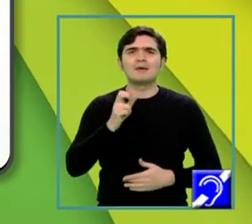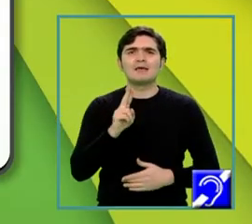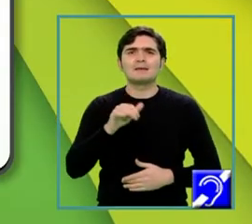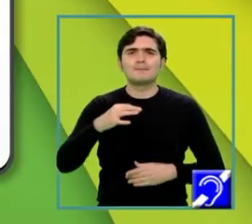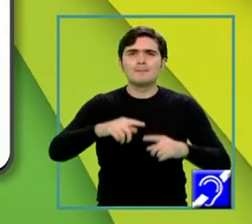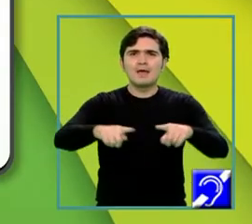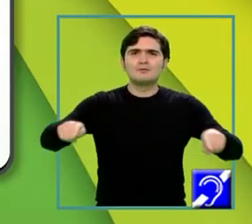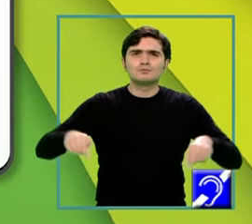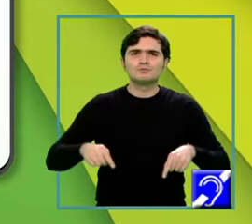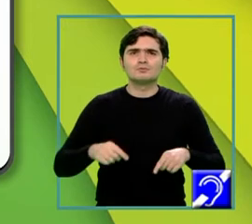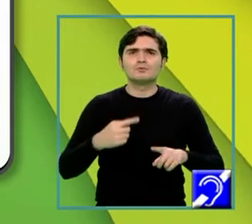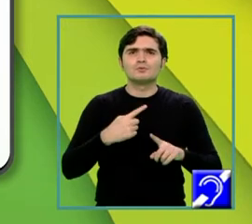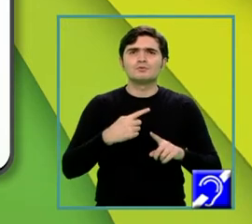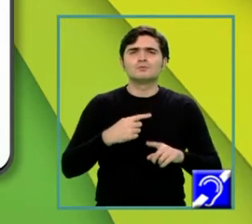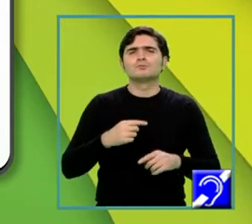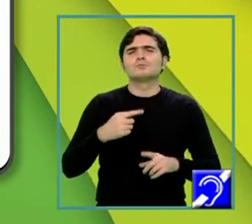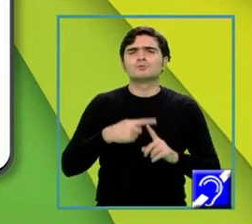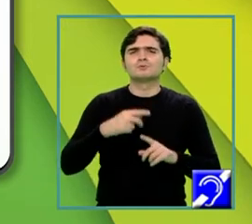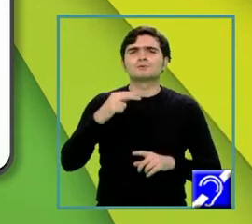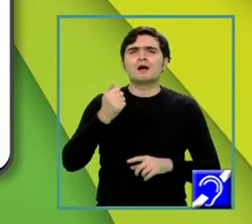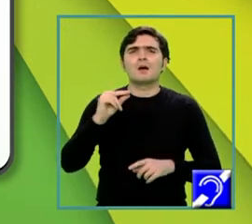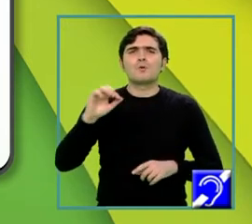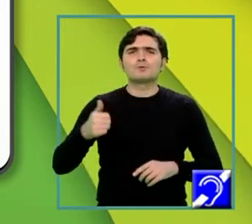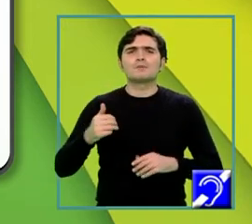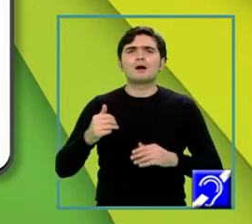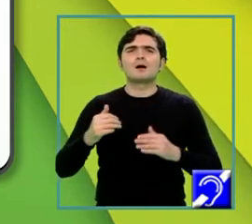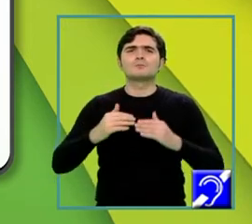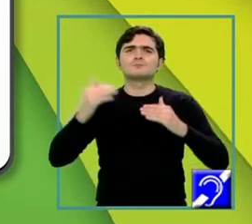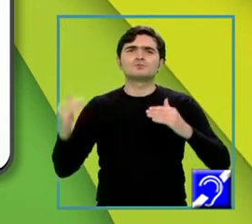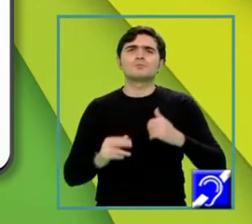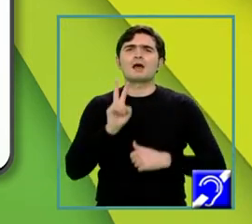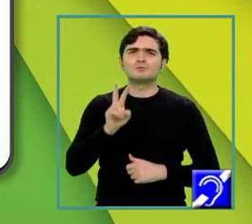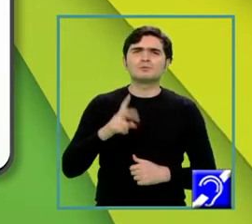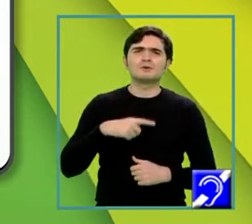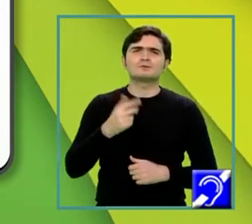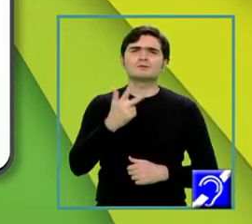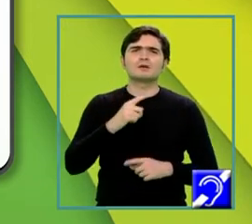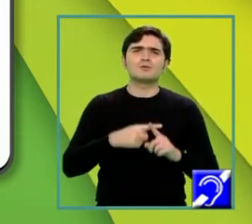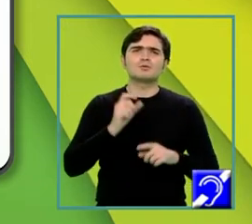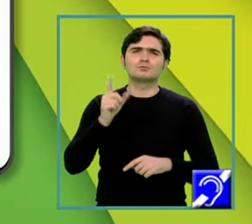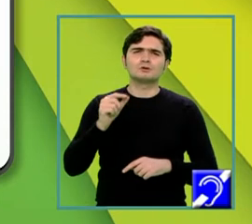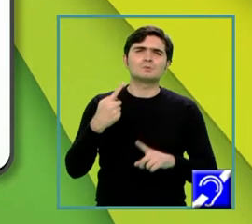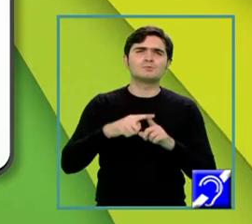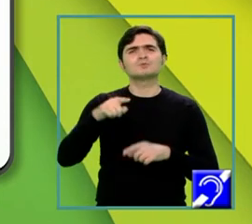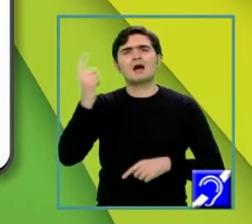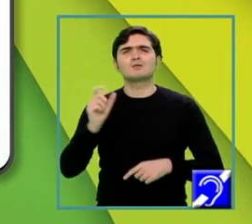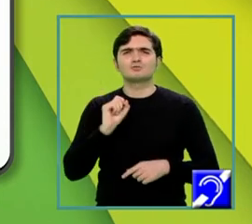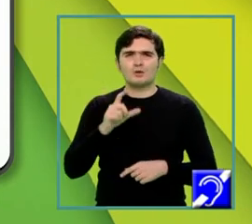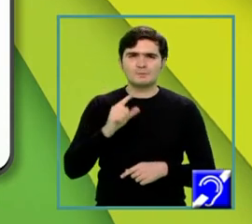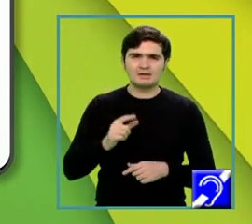asupra 2, adică 6 ori latura ori apotema asupra 2, este egal mai departe cu 3 ori 12 și cu încă un 12, care,